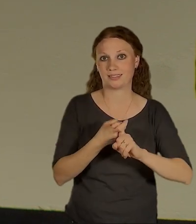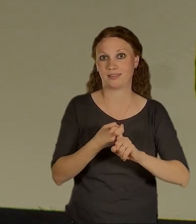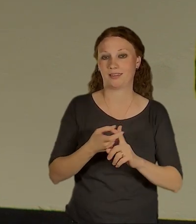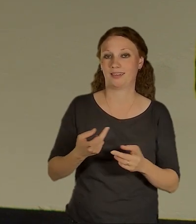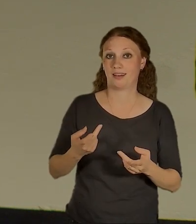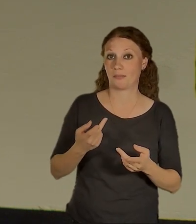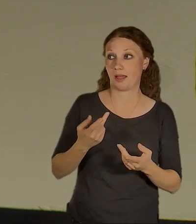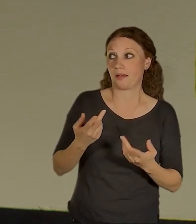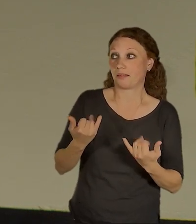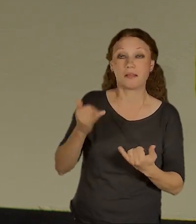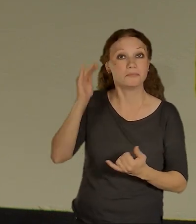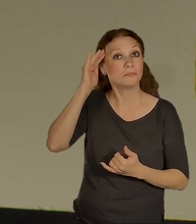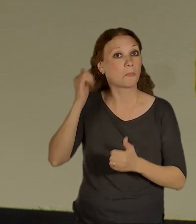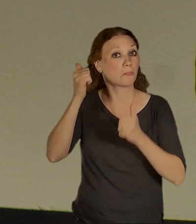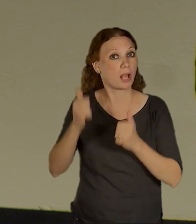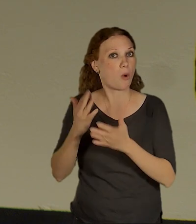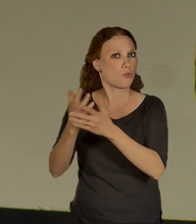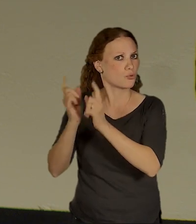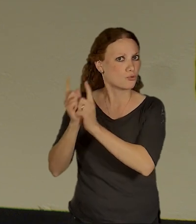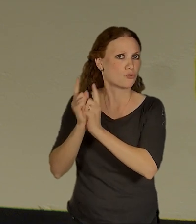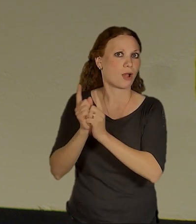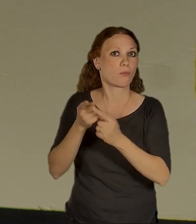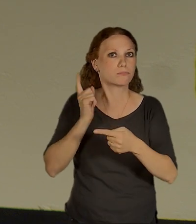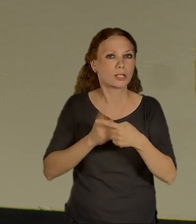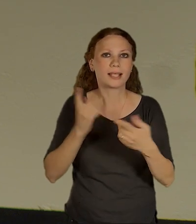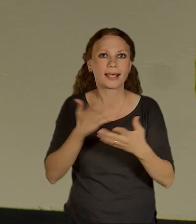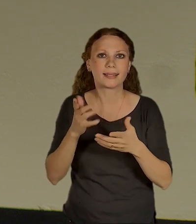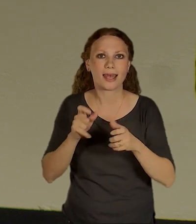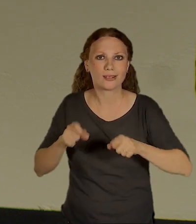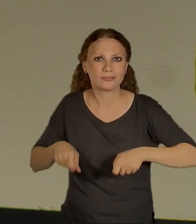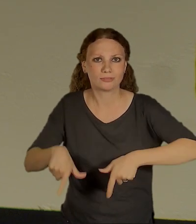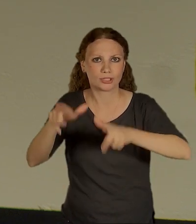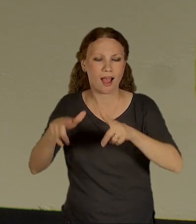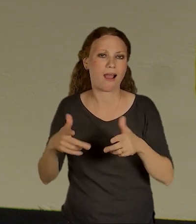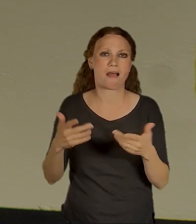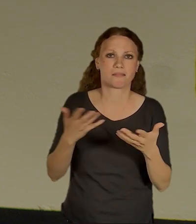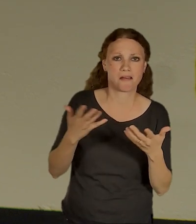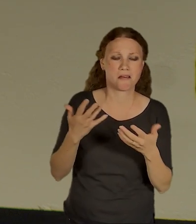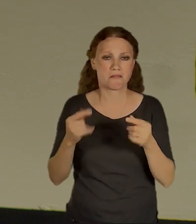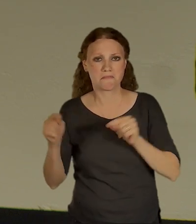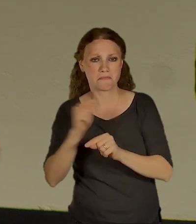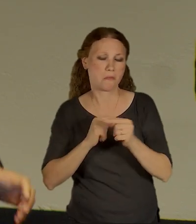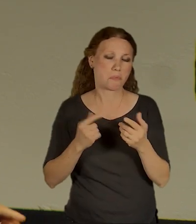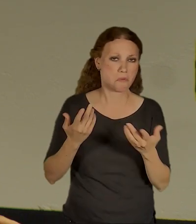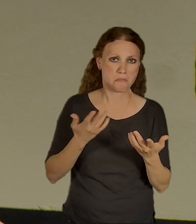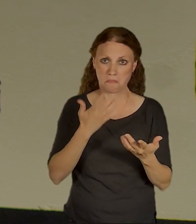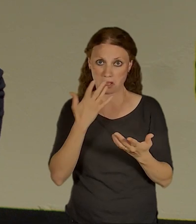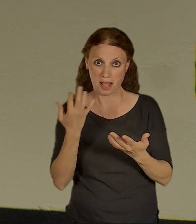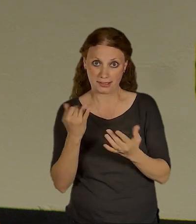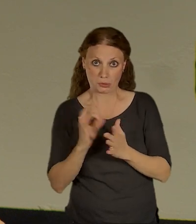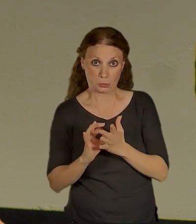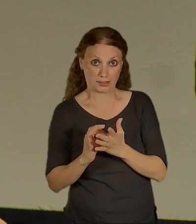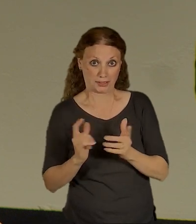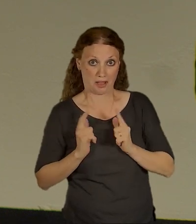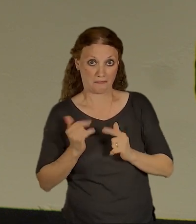skutečně vedení těch tratí už nějak přesněji nebo pořád ještě hledáme ideální trasu, která bude propojovat ty terminály? Tak já bych to asi